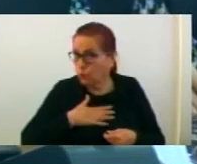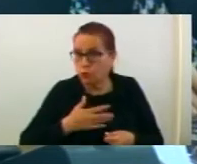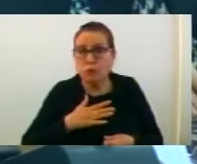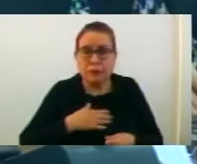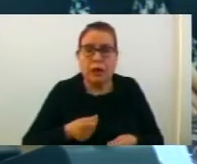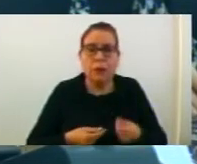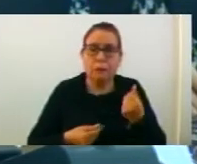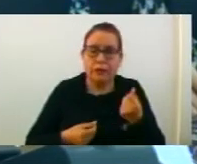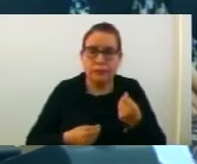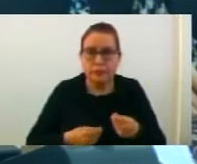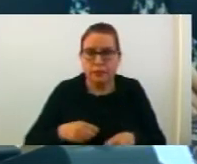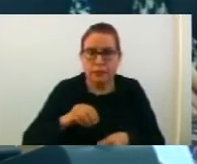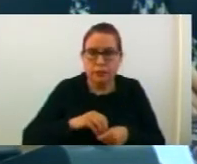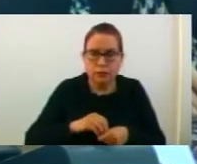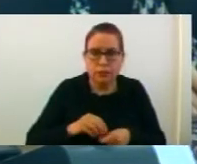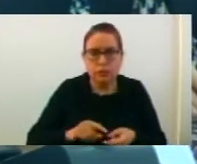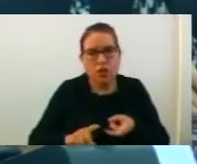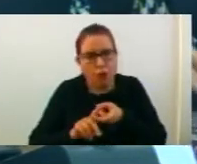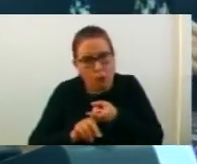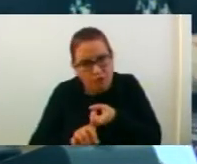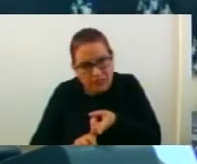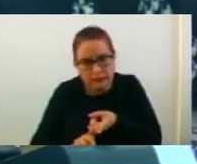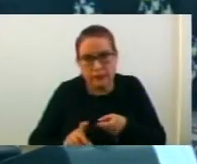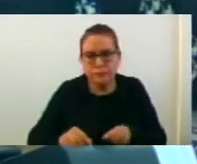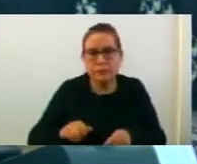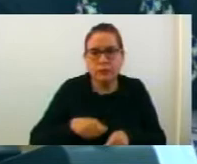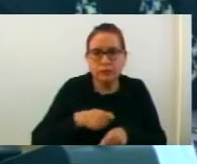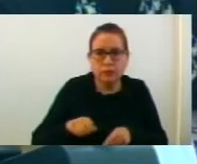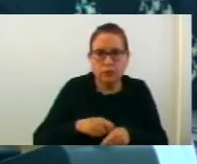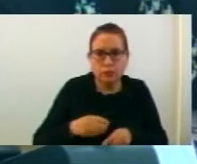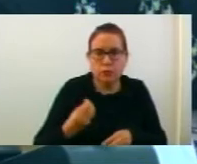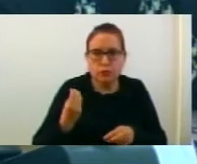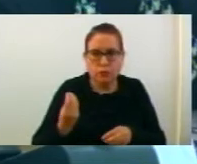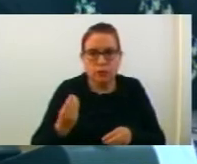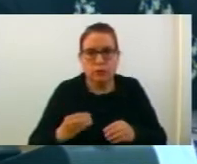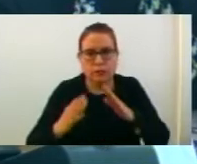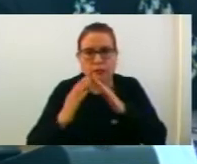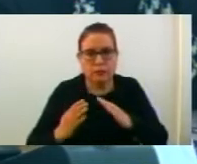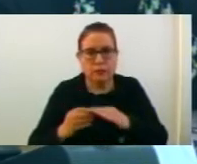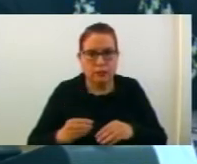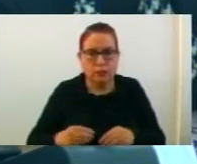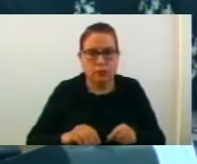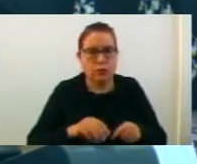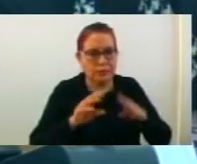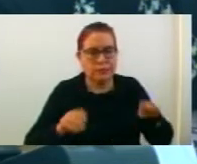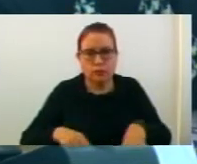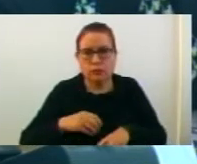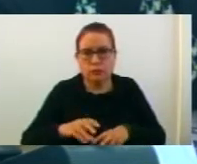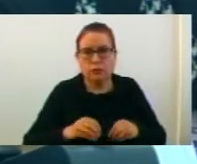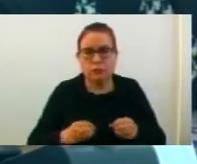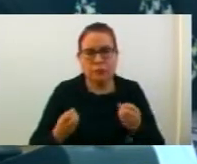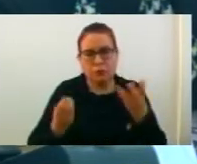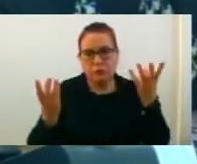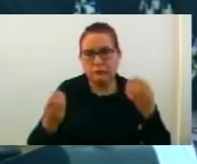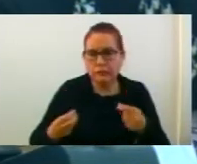објектот предвиди и се обврзе да реализира уредно каче на кровот од објектот засадено со природни